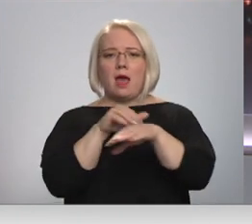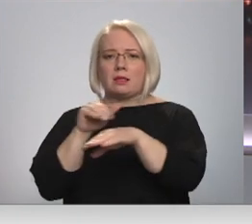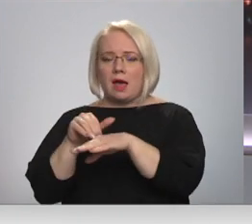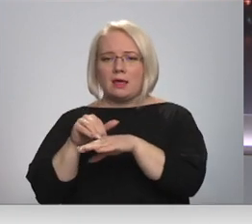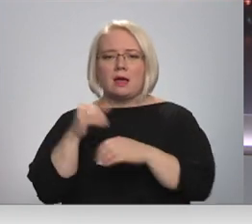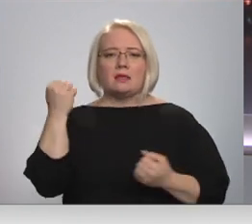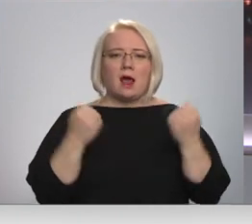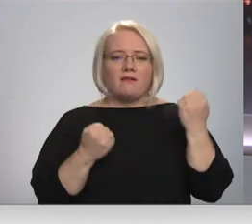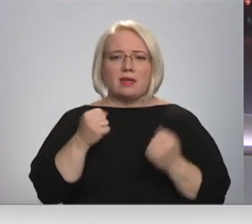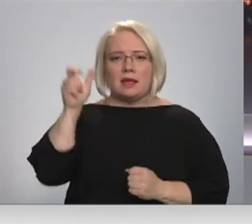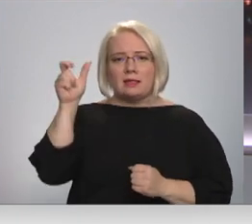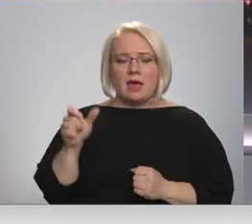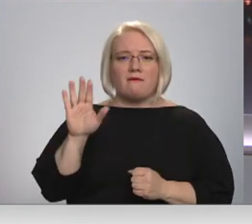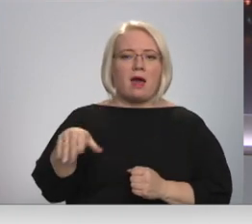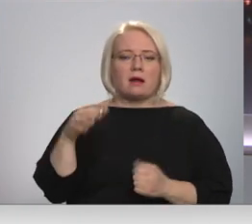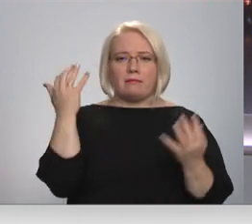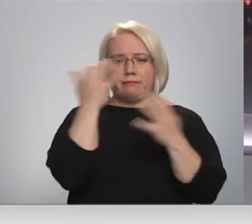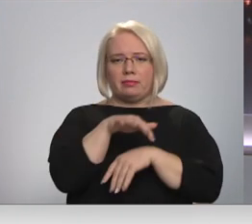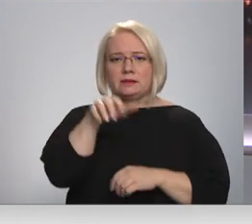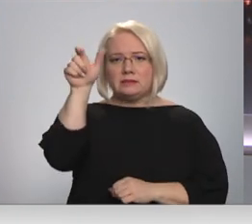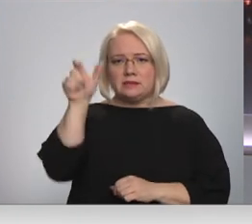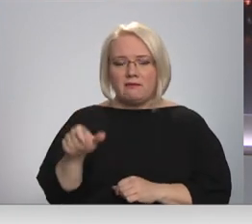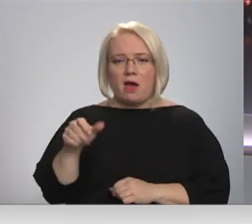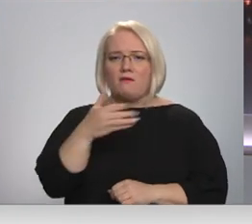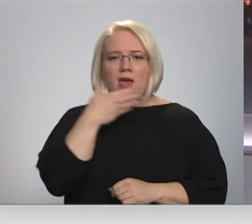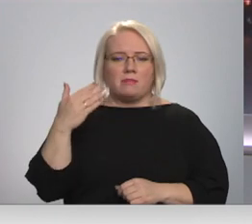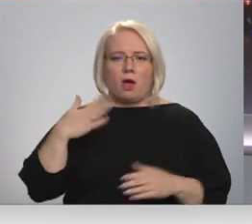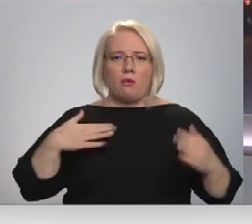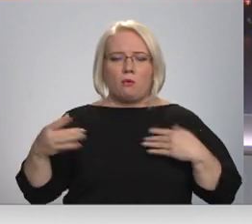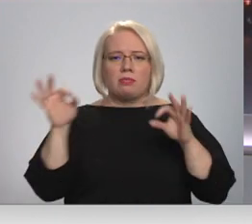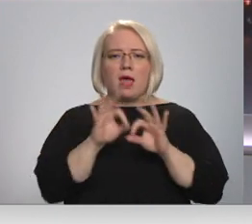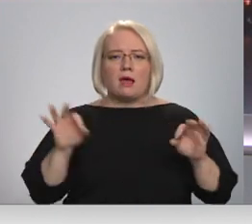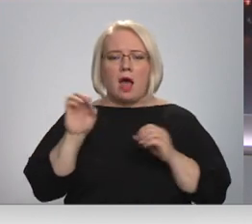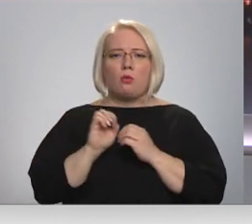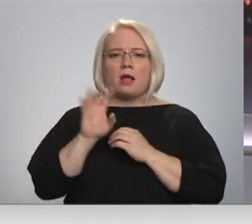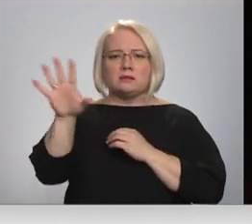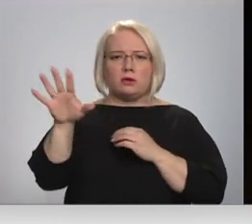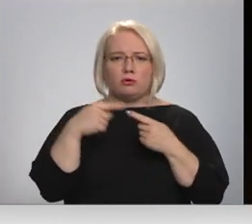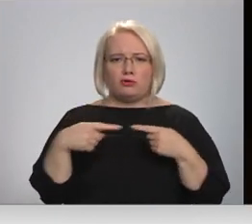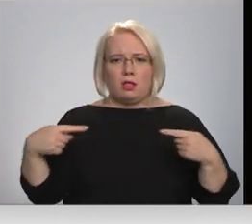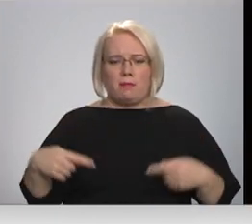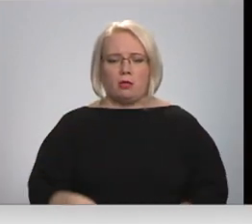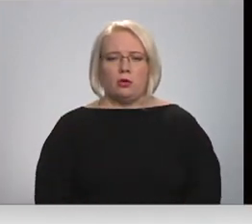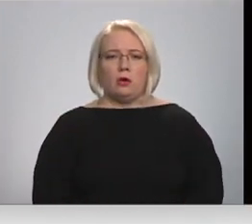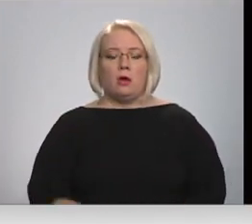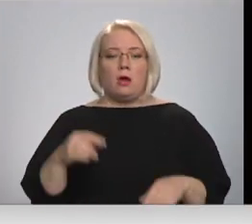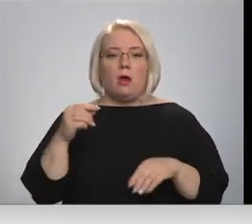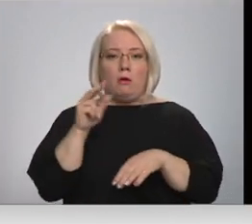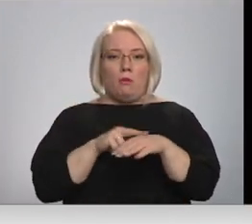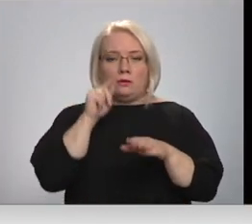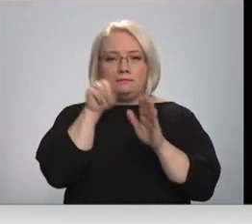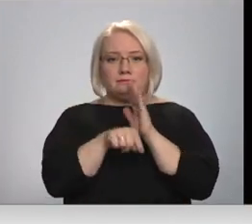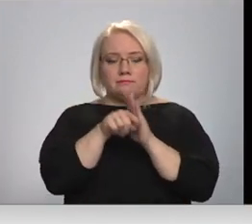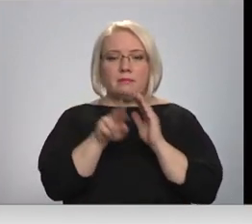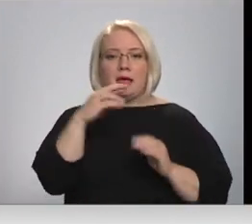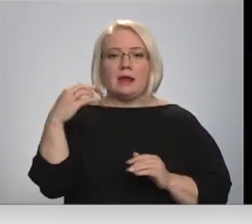transportlīdzekļu vadītāji var nepamanīt cilvēkus, kuriem nav nekādu atstarojošu elementu. Policijas rēdā RTV